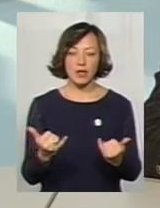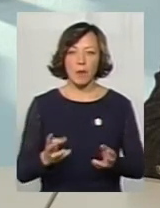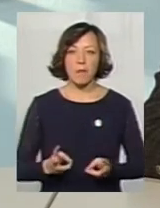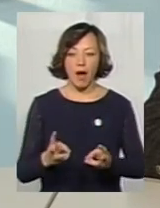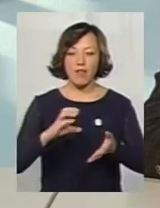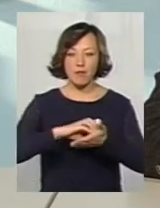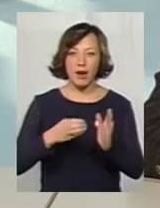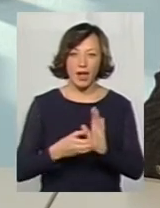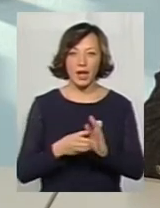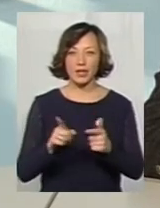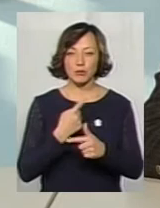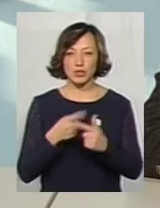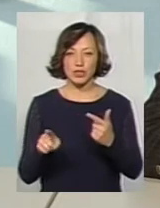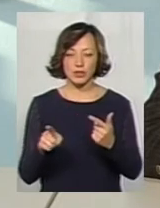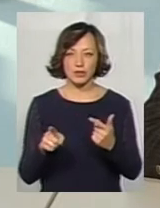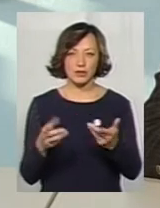брикетами, чи